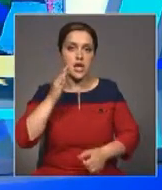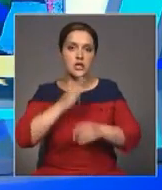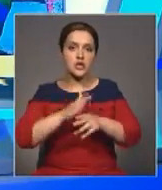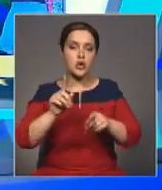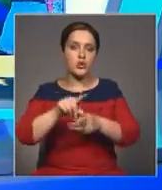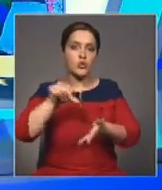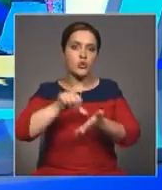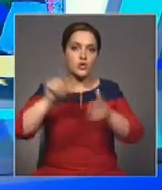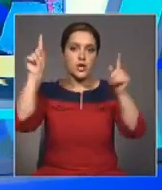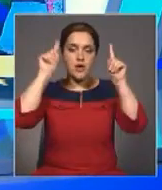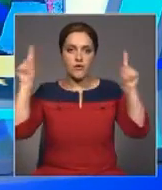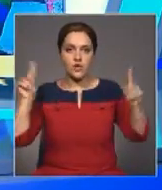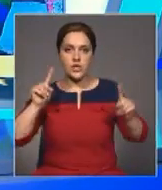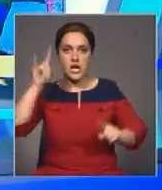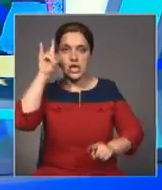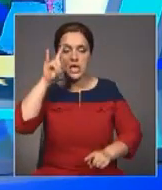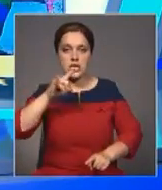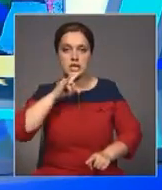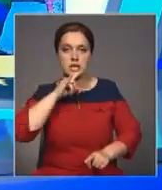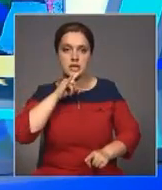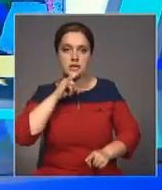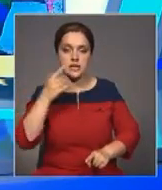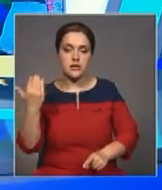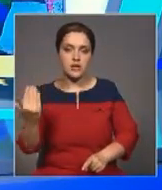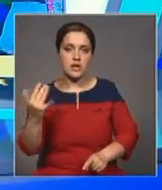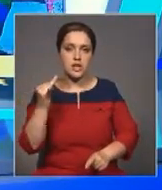казахстанской эстрады и наша съемочная группа.